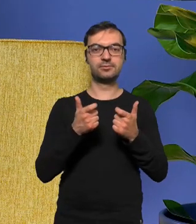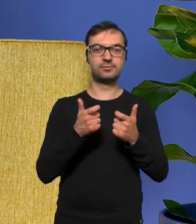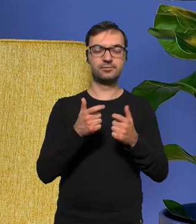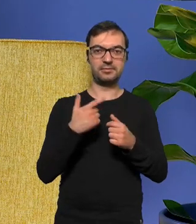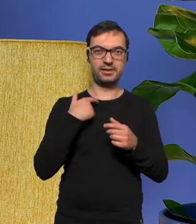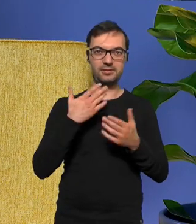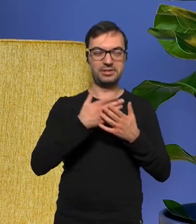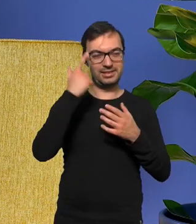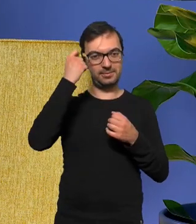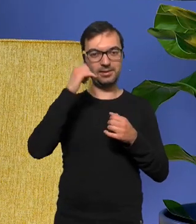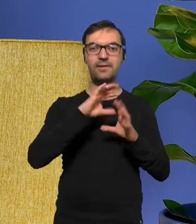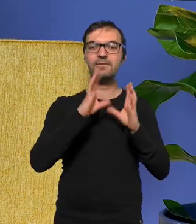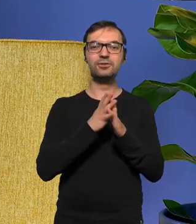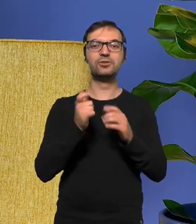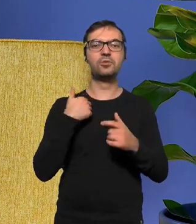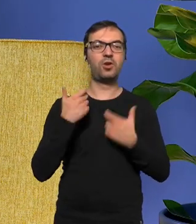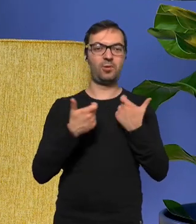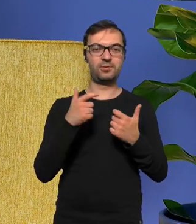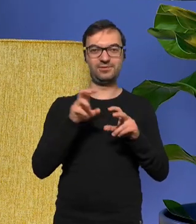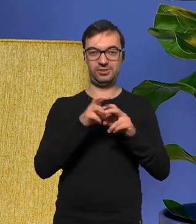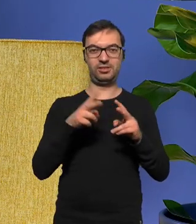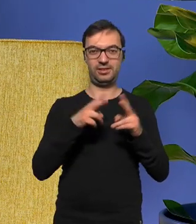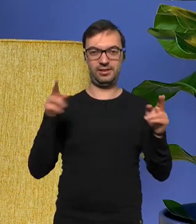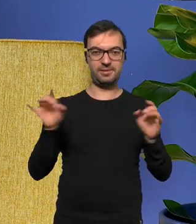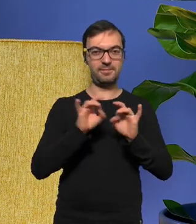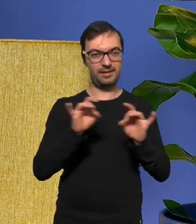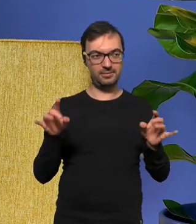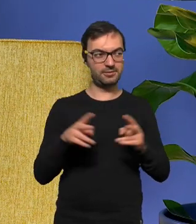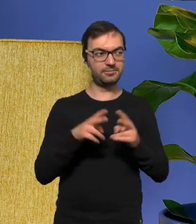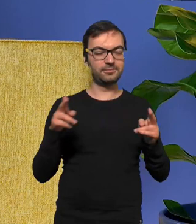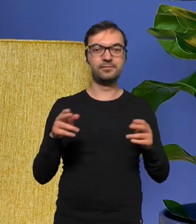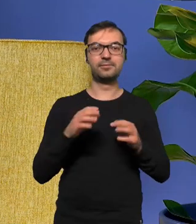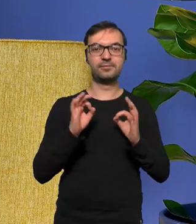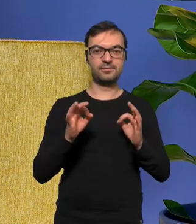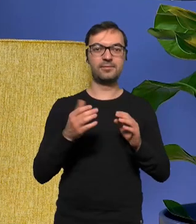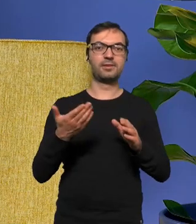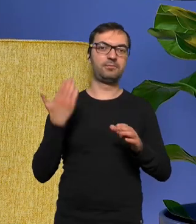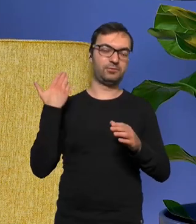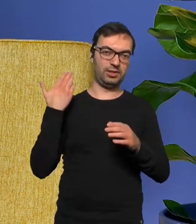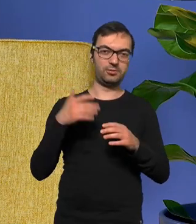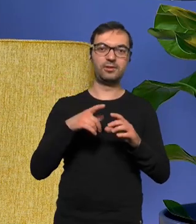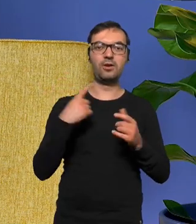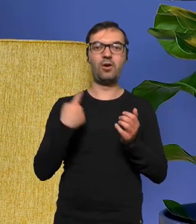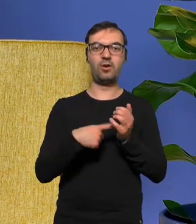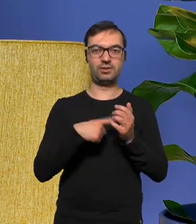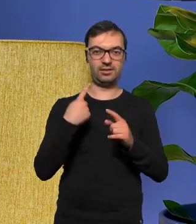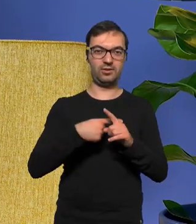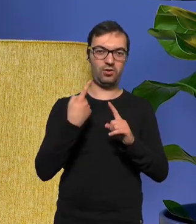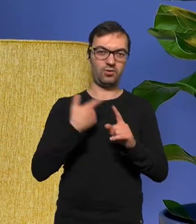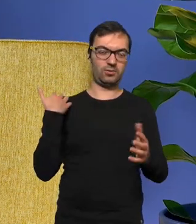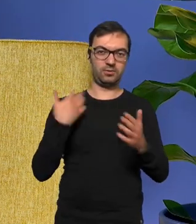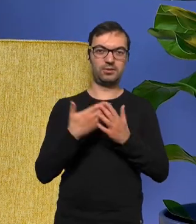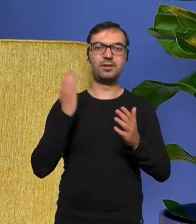się wydaje które popełniliśmy w tym czasie obecnym i przeszłym tego ostatniego roku